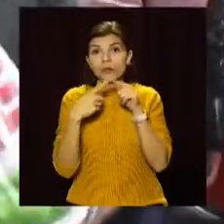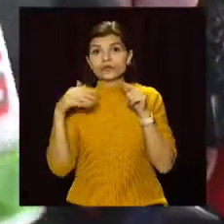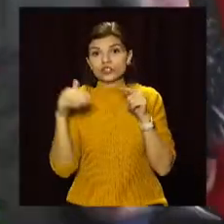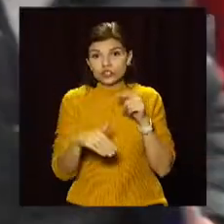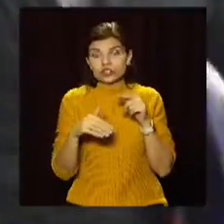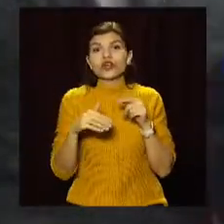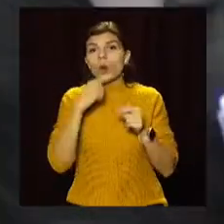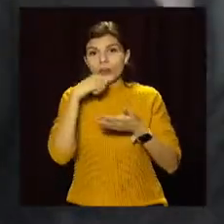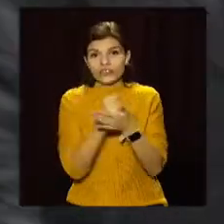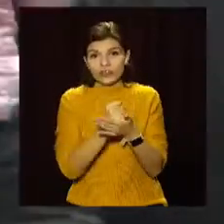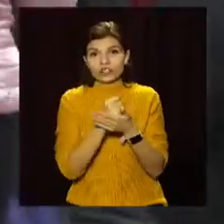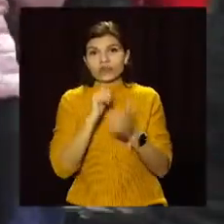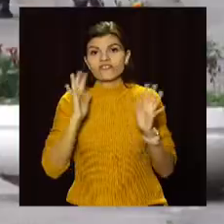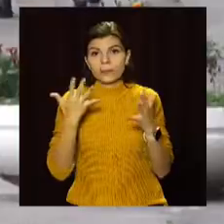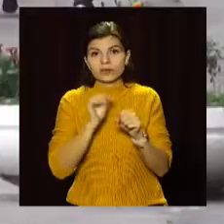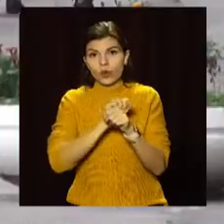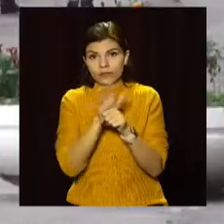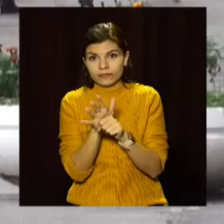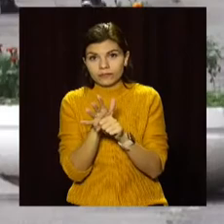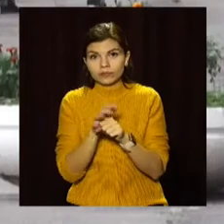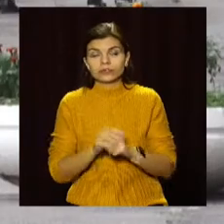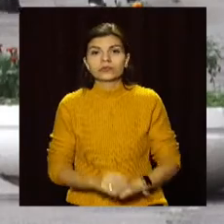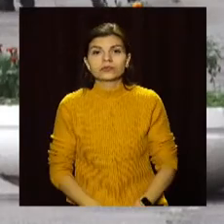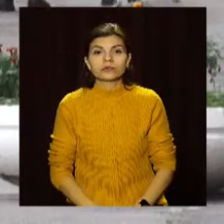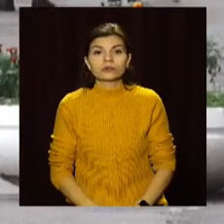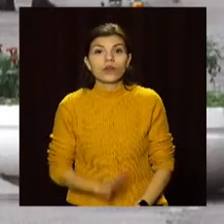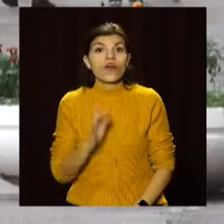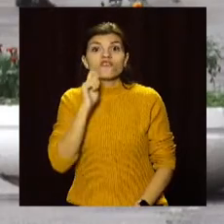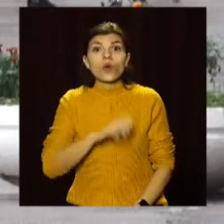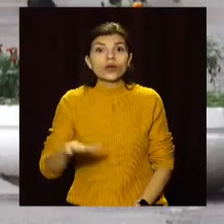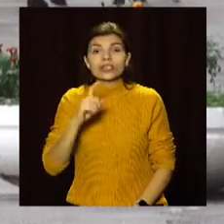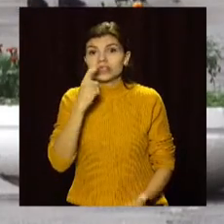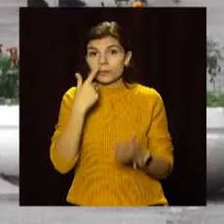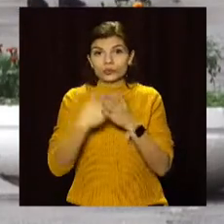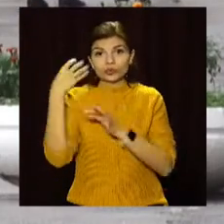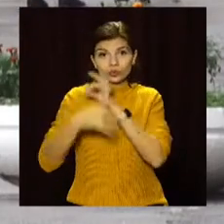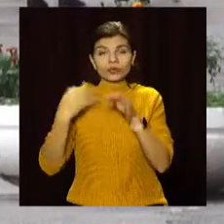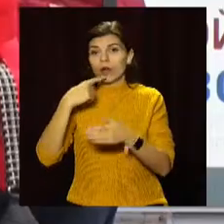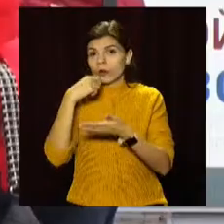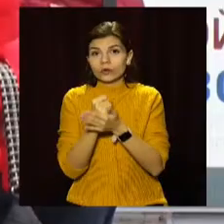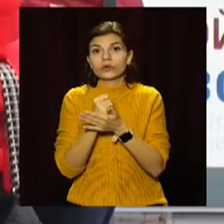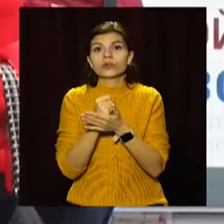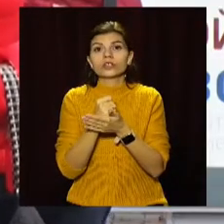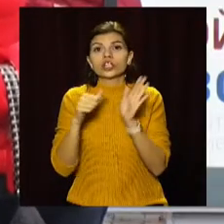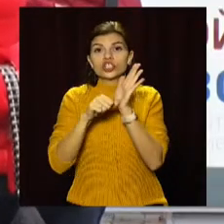тисяч підтверджених випадків COVID-19. В Україні за попередню добу зафіксували